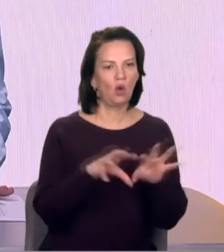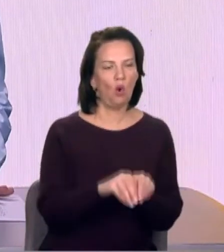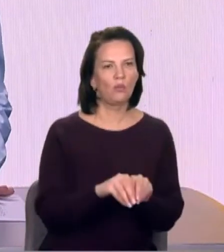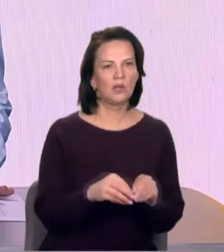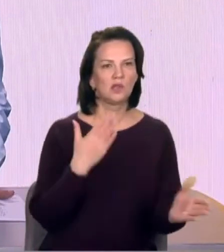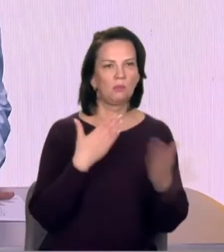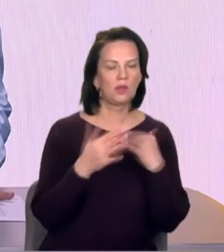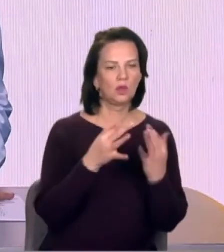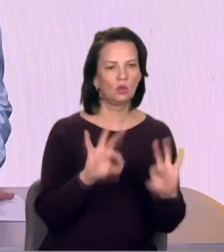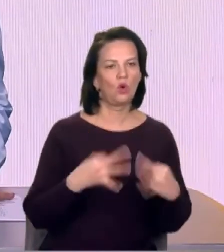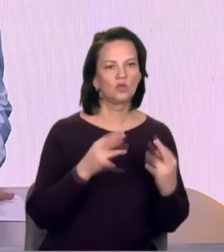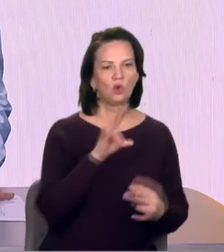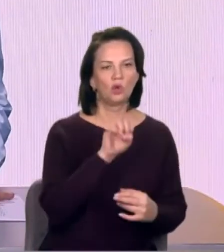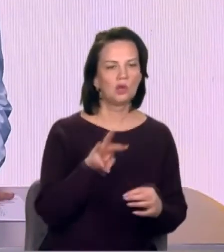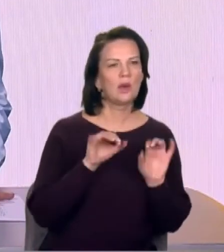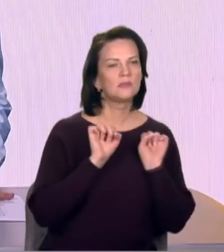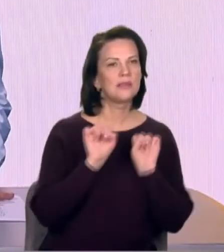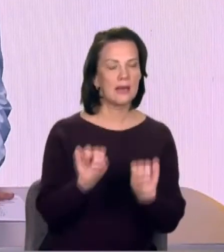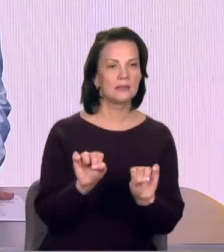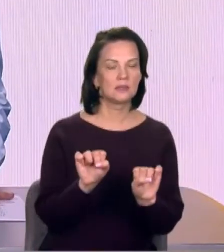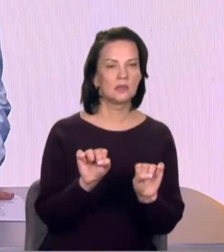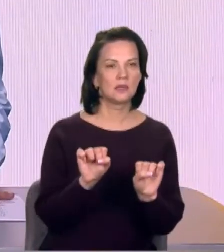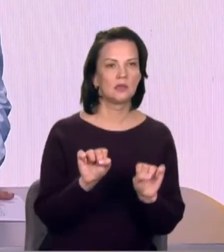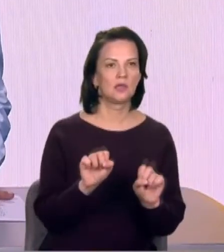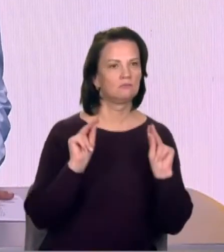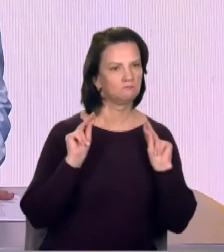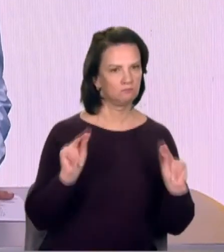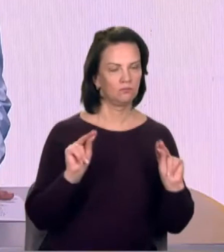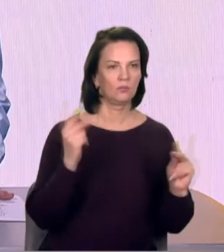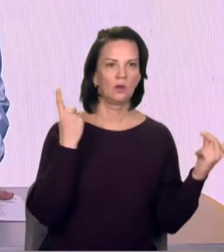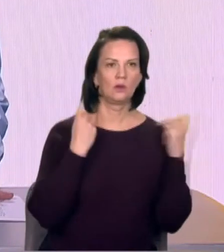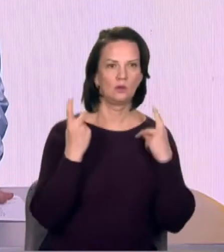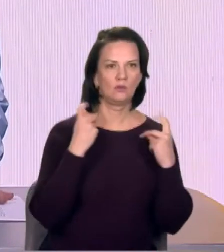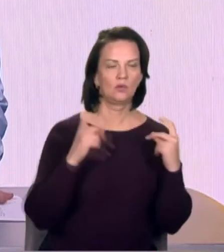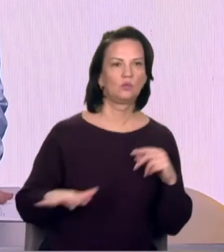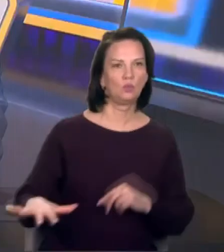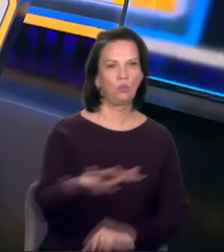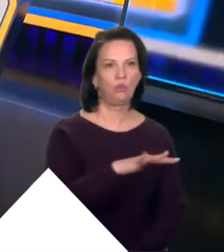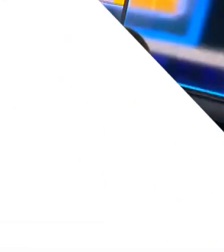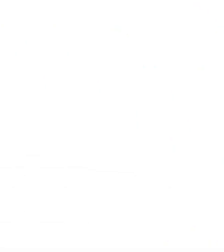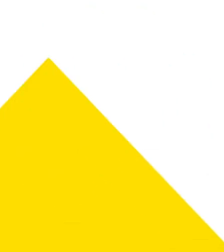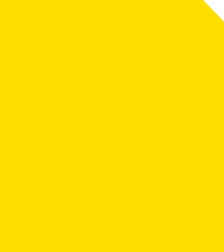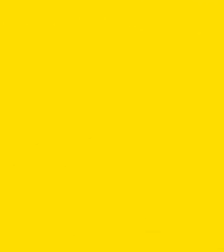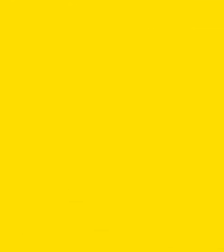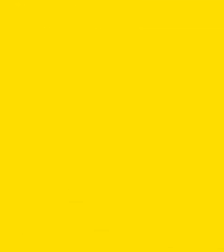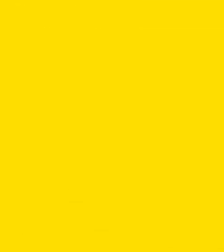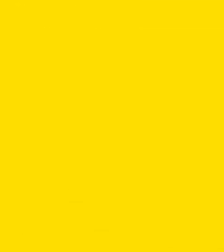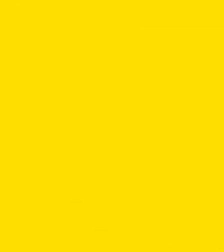доброчесність інформаційного поля, який базується, звичайно, на принципах демократії в Україні.